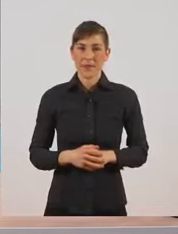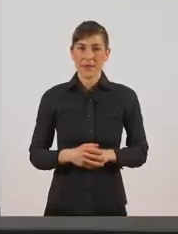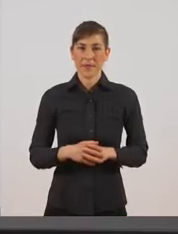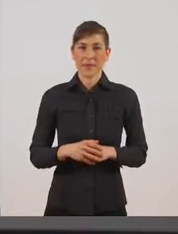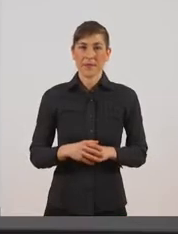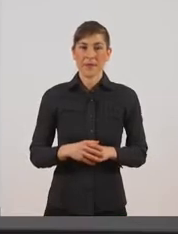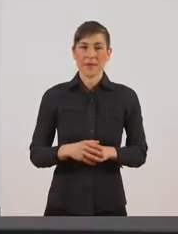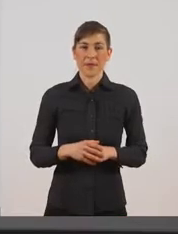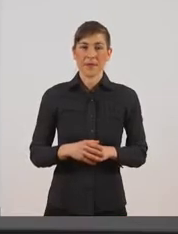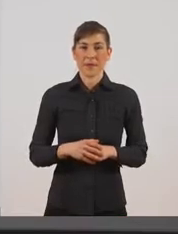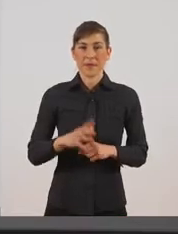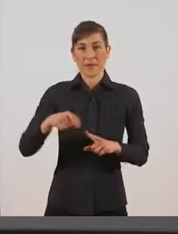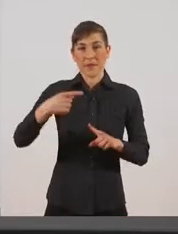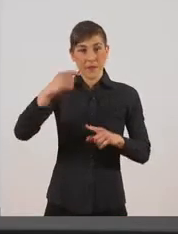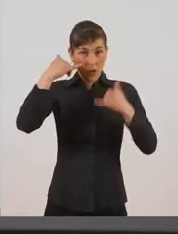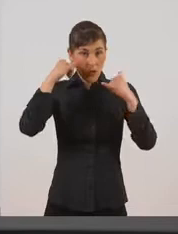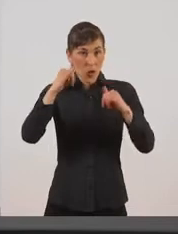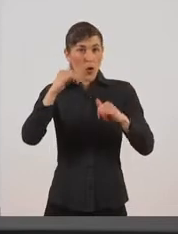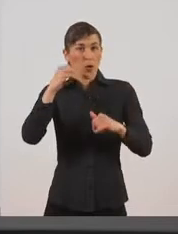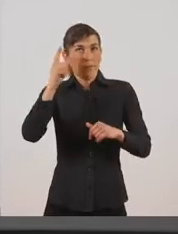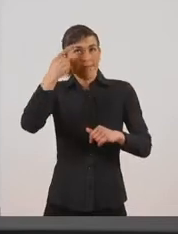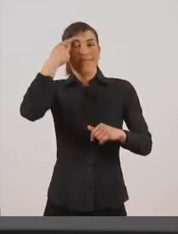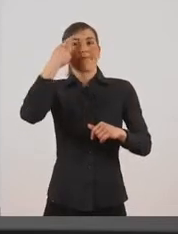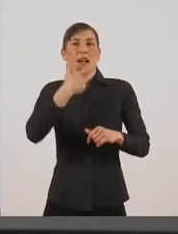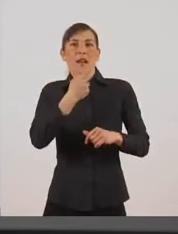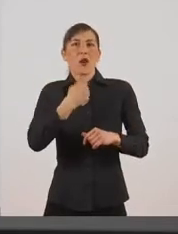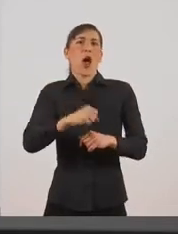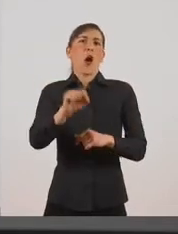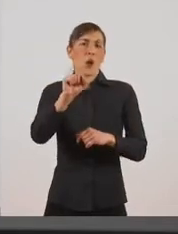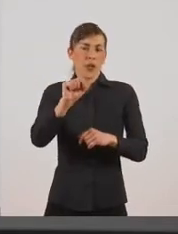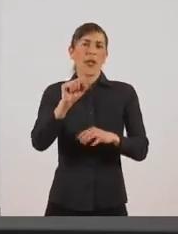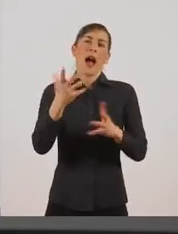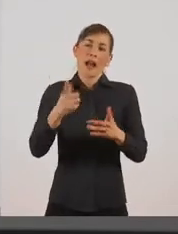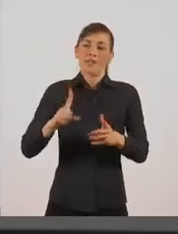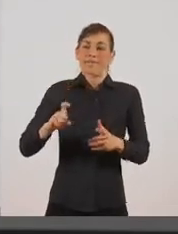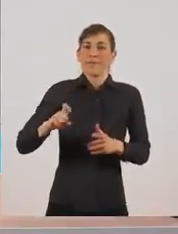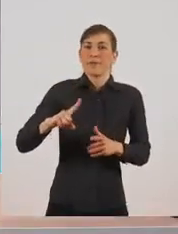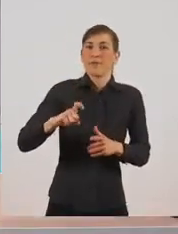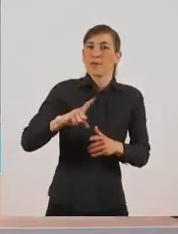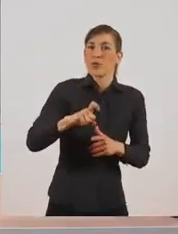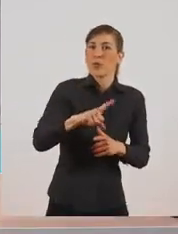Επόμενο ζώο που είπαμε δεν θα το σκεφτούμε πολύ εύκολα είναι το σκουλίκι που βλέπουμε εδώ πέρα και ανήκει στα σπονδυλα.